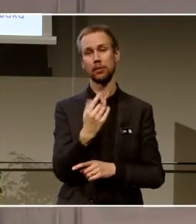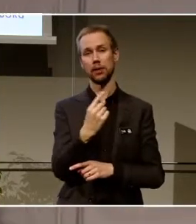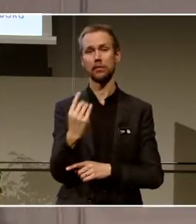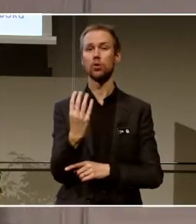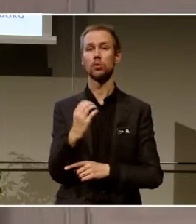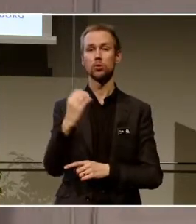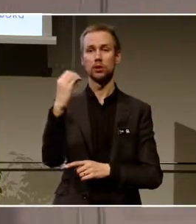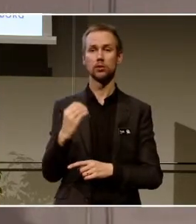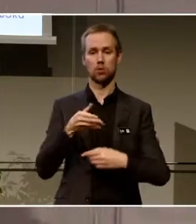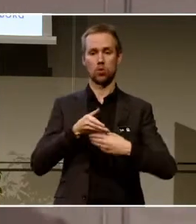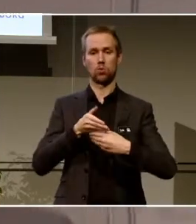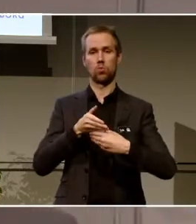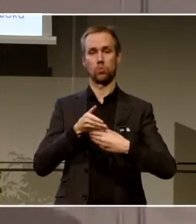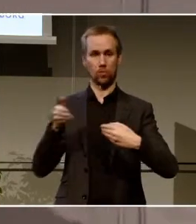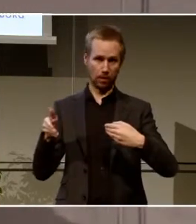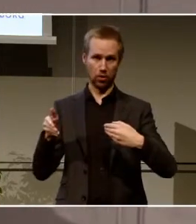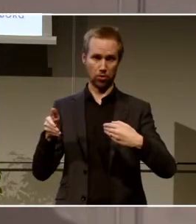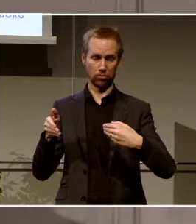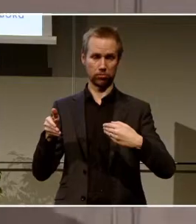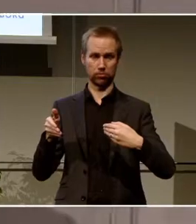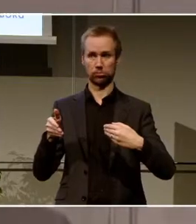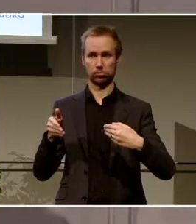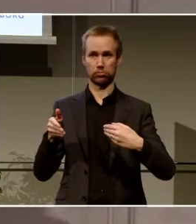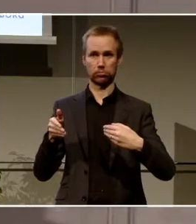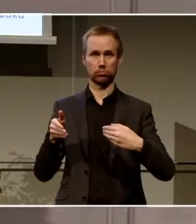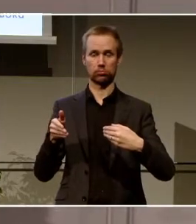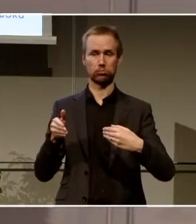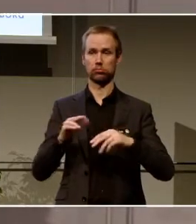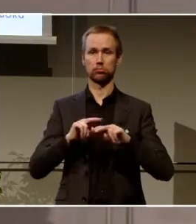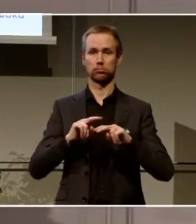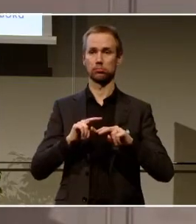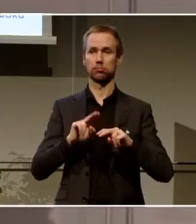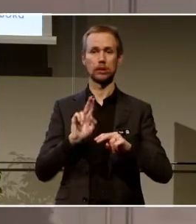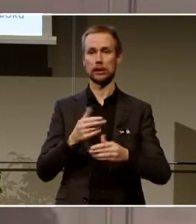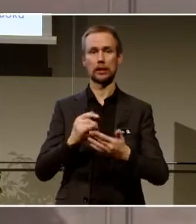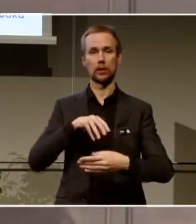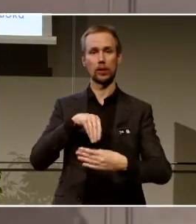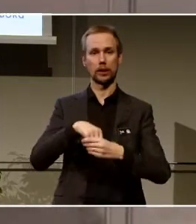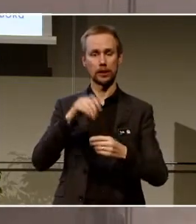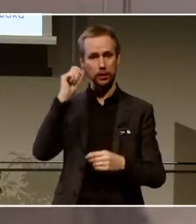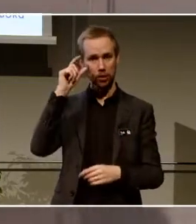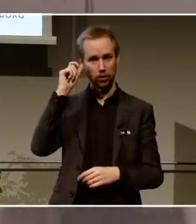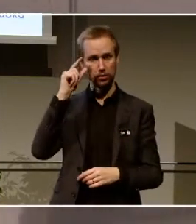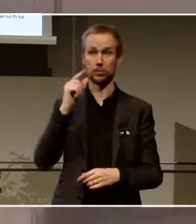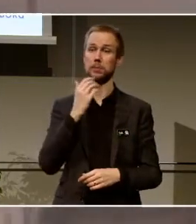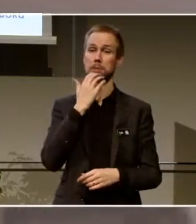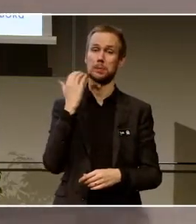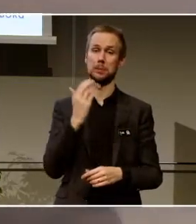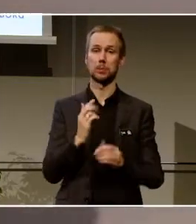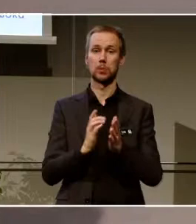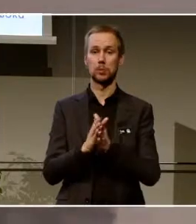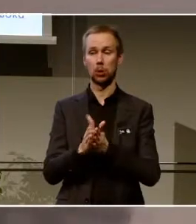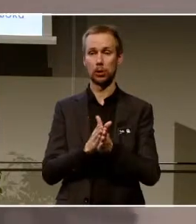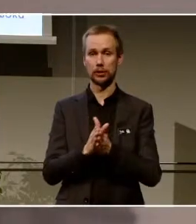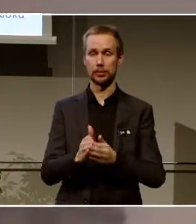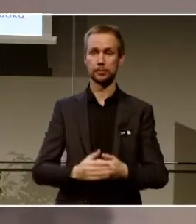människorna som inte är digitalt inkluderade. Så där är väldigt stora utmaningar. Det är